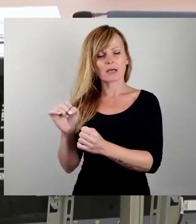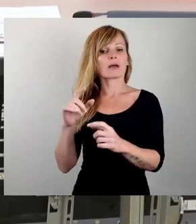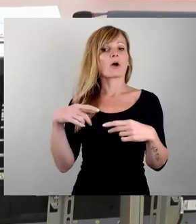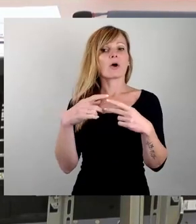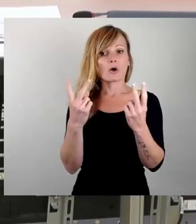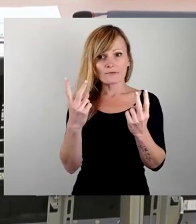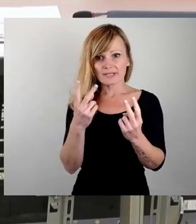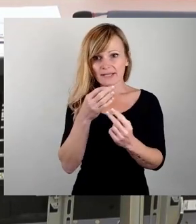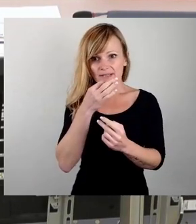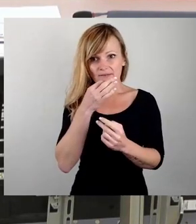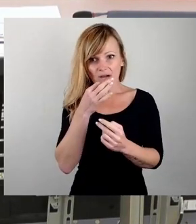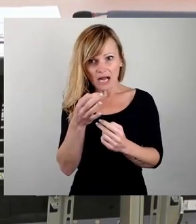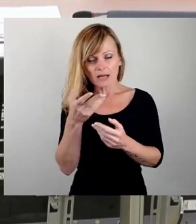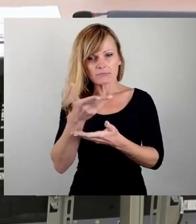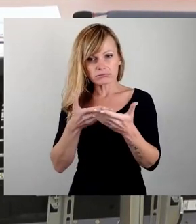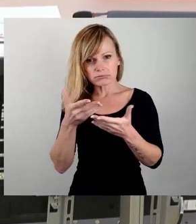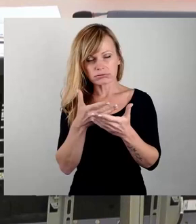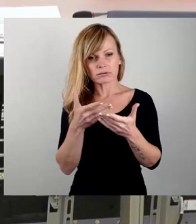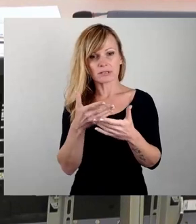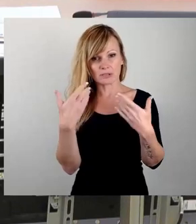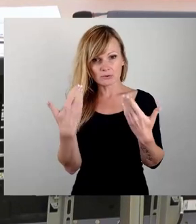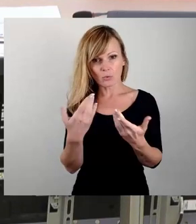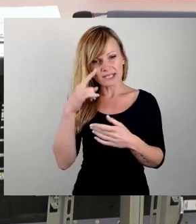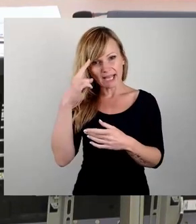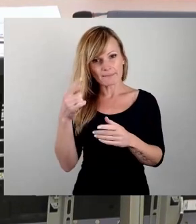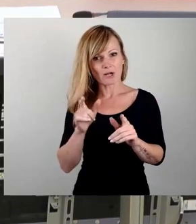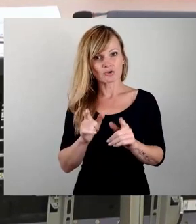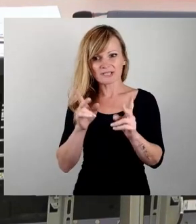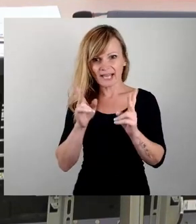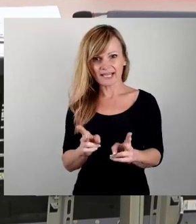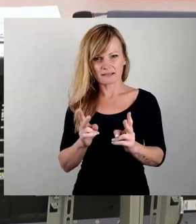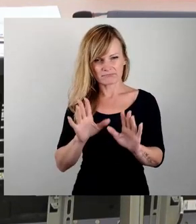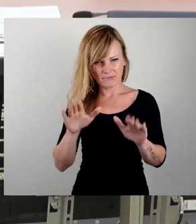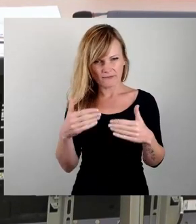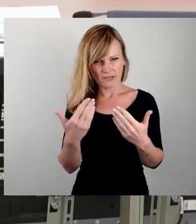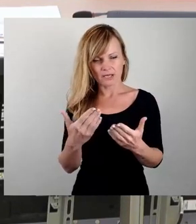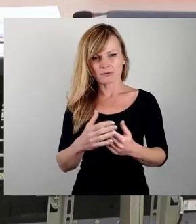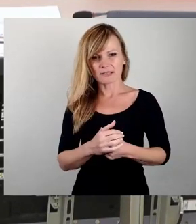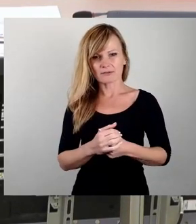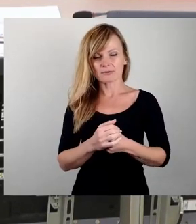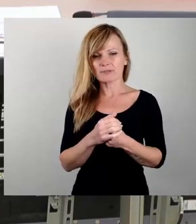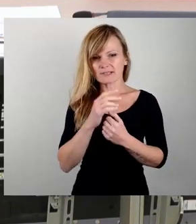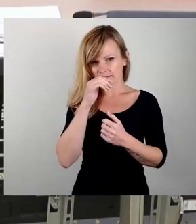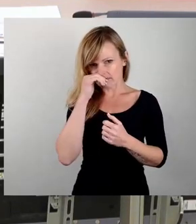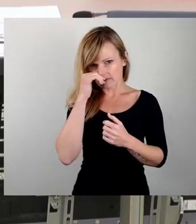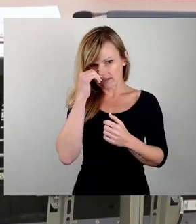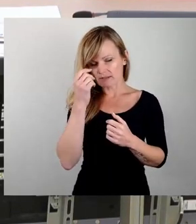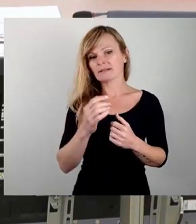diskutiert, ob so etwas denkmalschutzrechtlich überhaupt zulässig sei. Im späten Frühjahr,